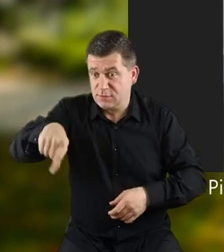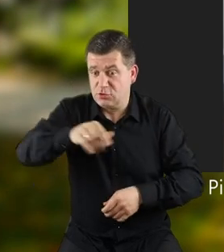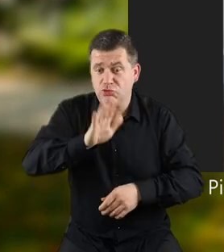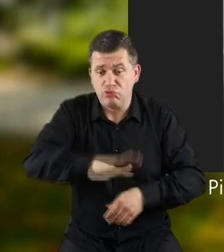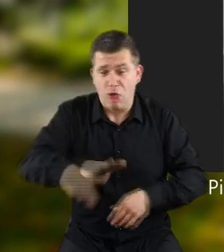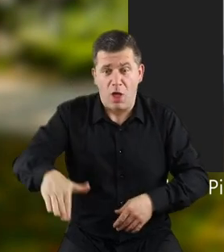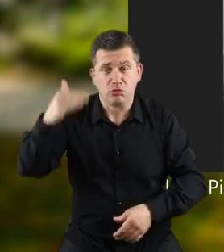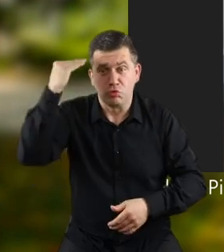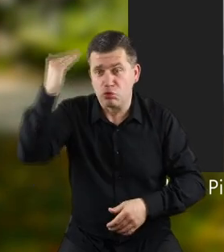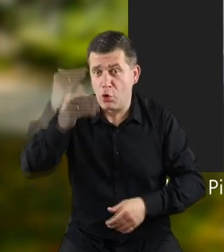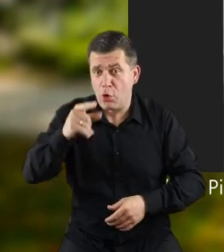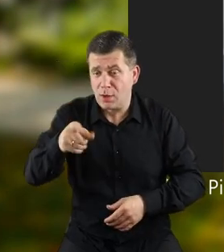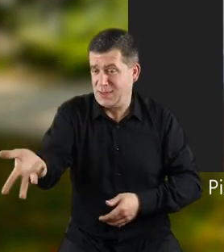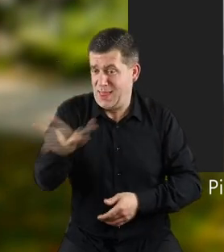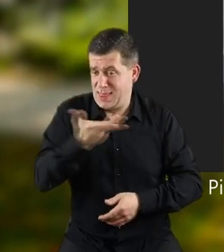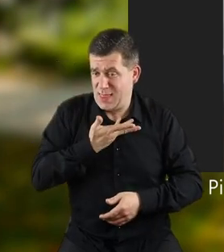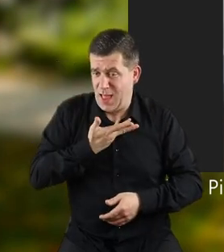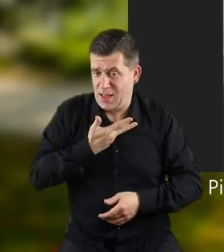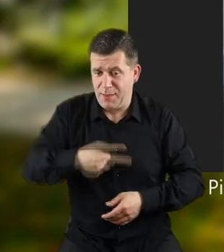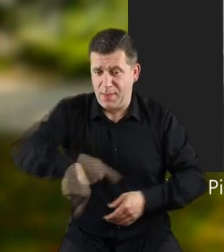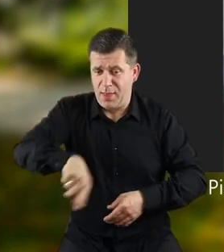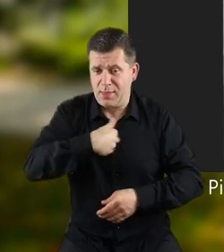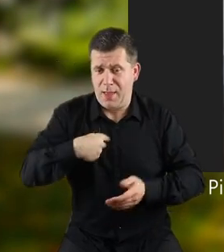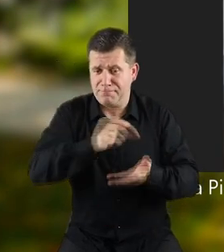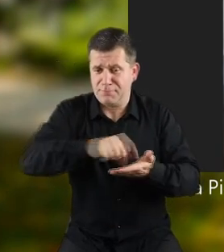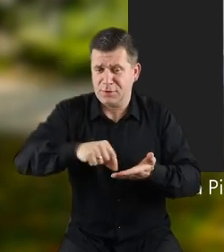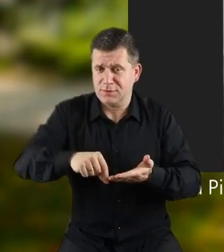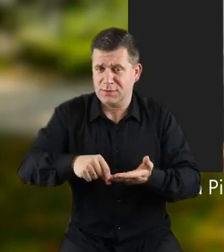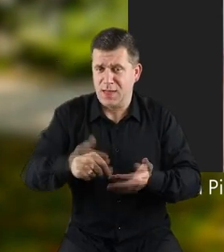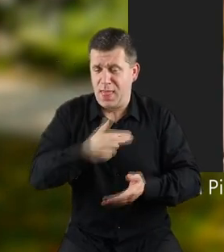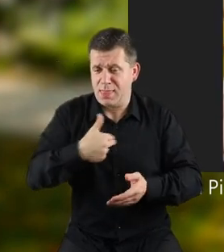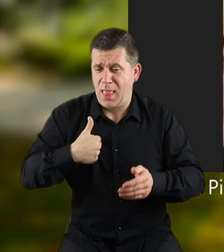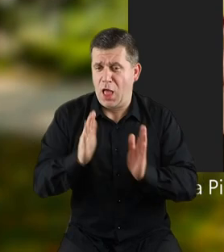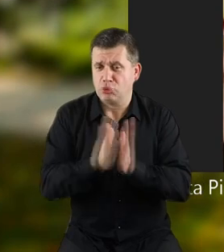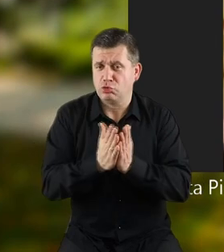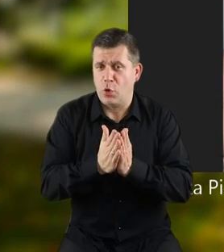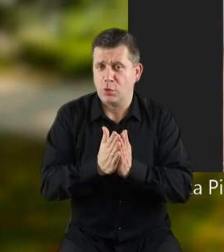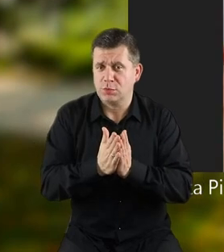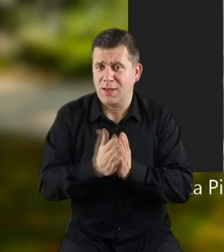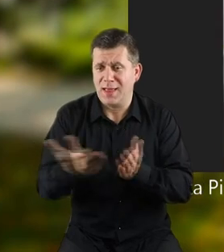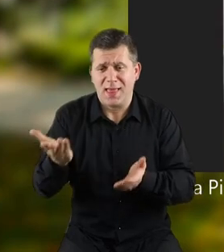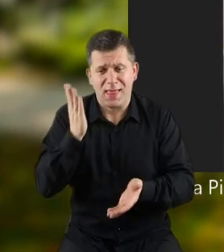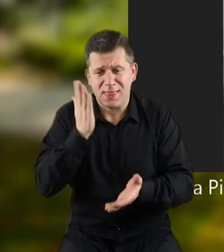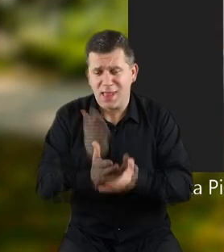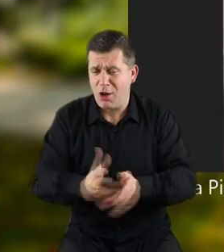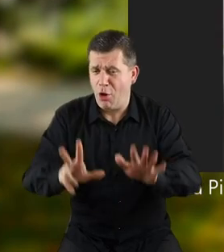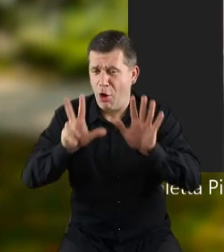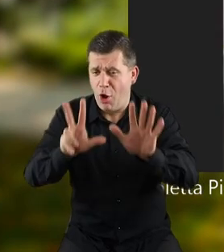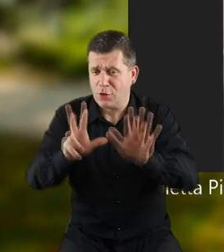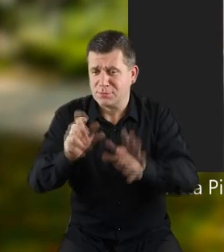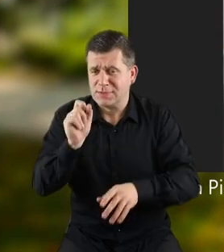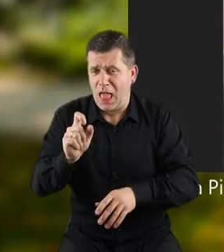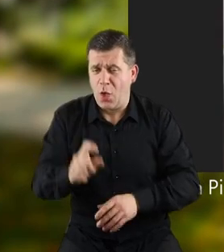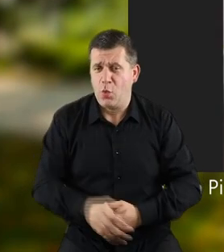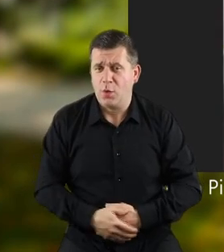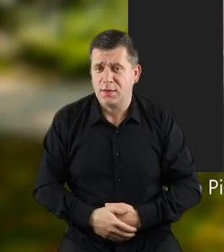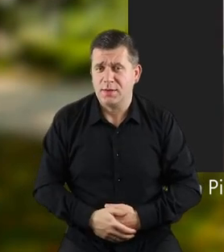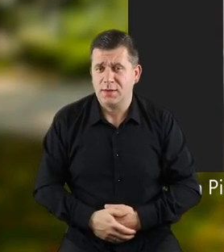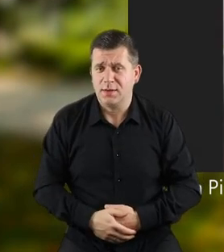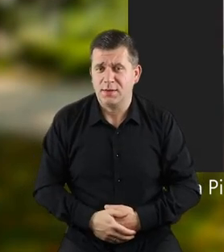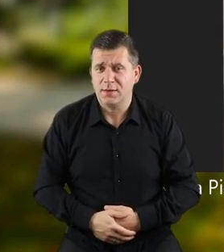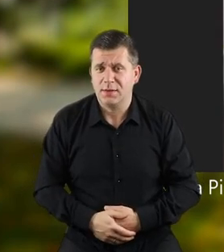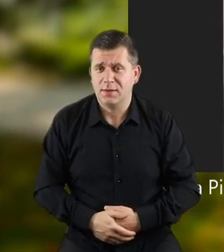i dzieci, i dorośli, dajecie nam, pisarzom, a właściwie naszej książce, tylko osiem sekund. Zobaczcie.